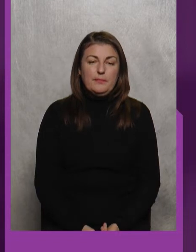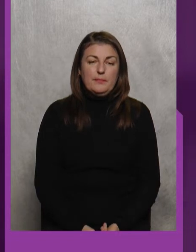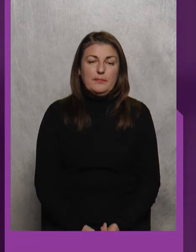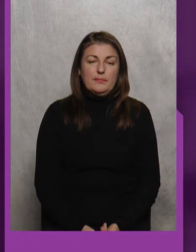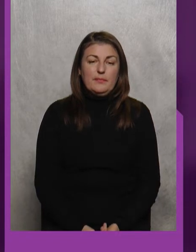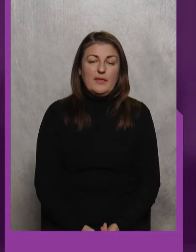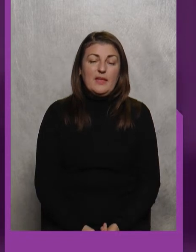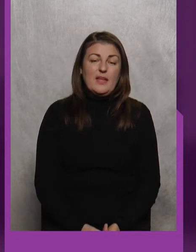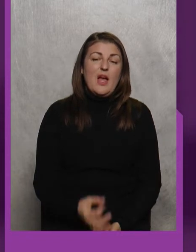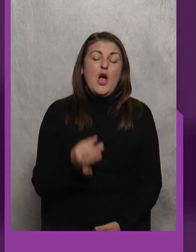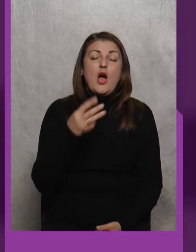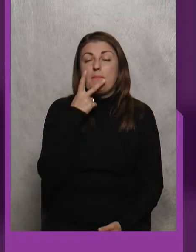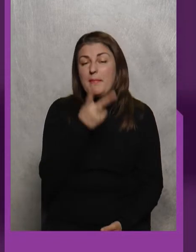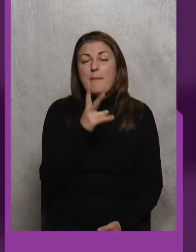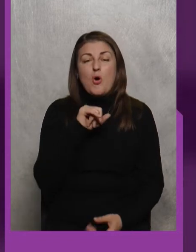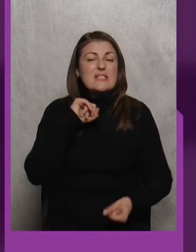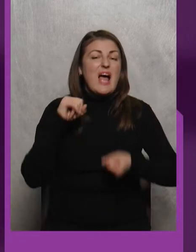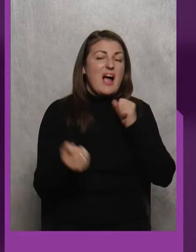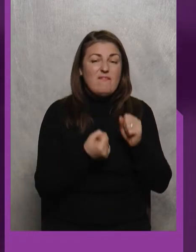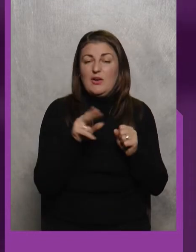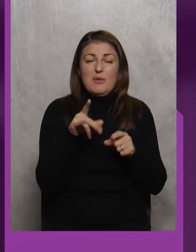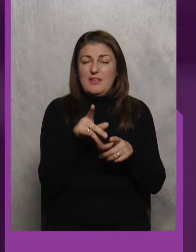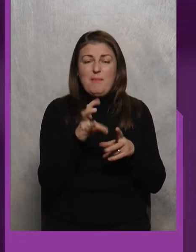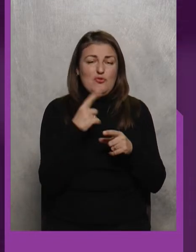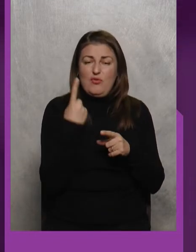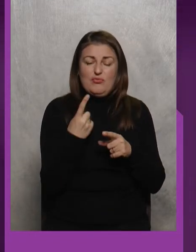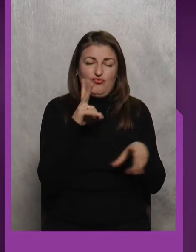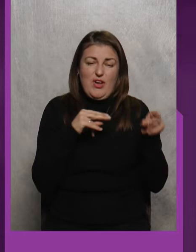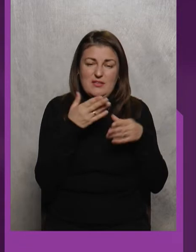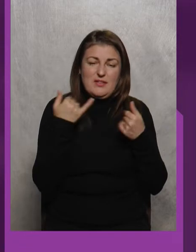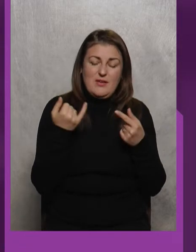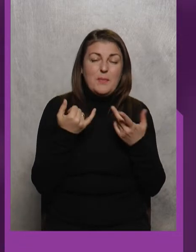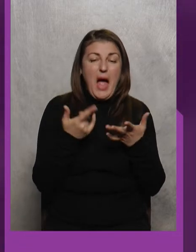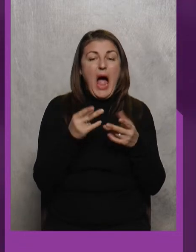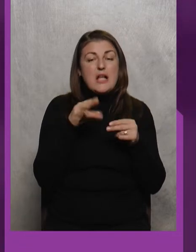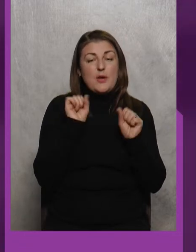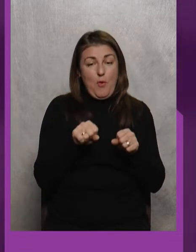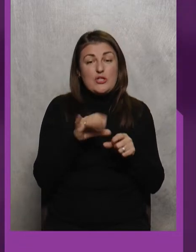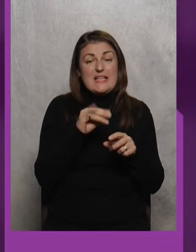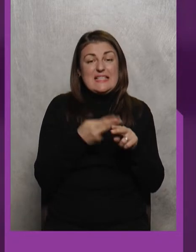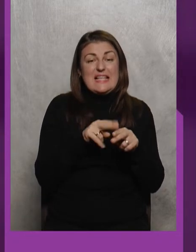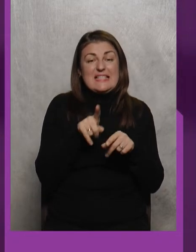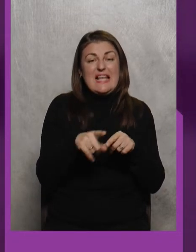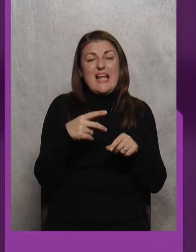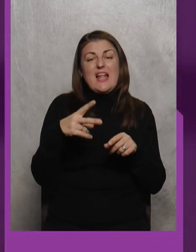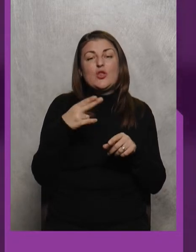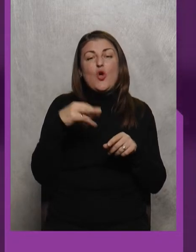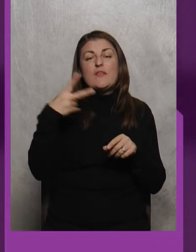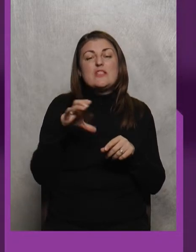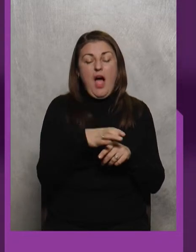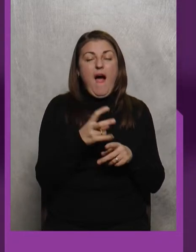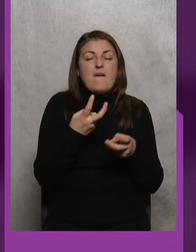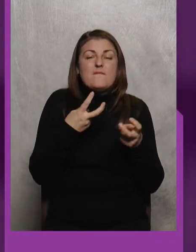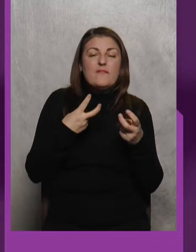Судячи по захвату Дмитра, там немає жодного шансу вийти спортсменом А чи можна вийти от за ці скільки там до двадцяти